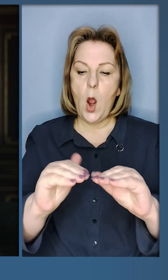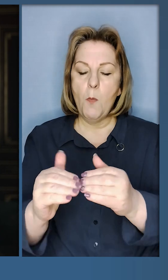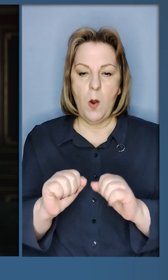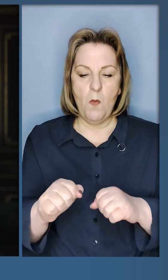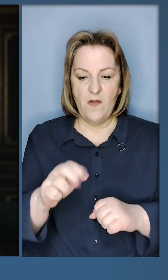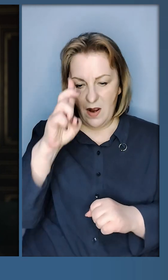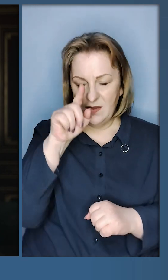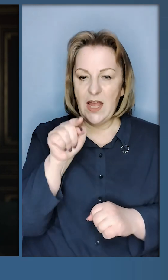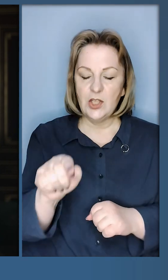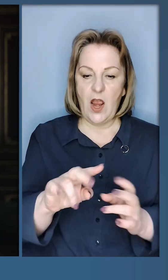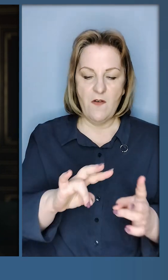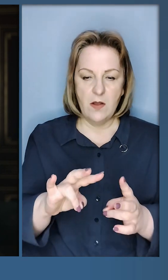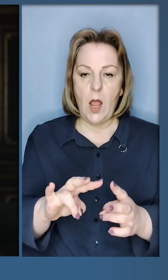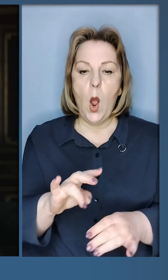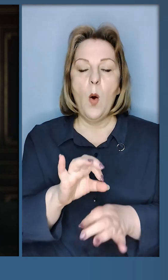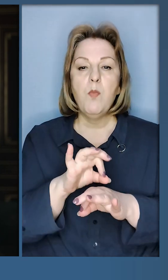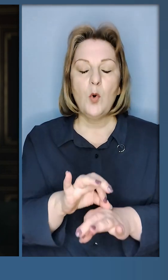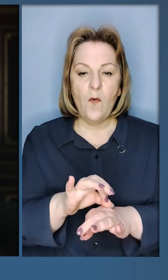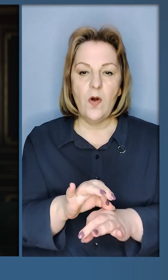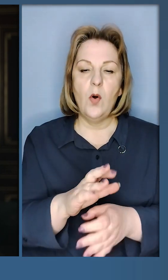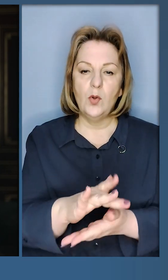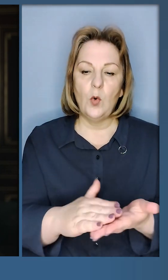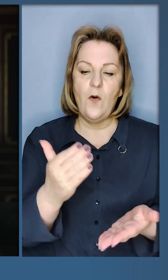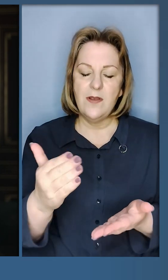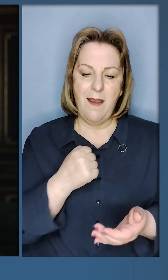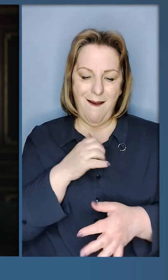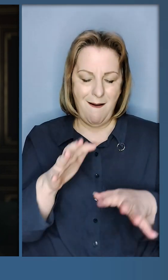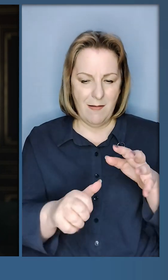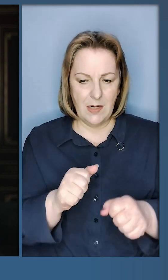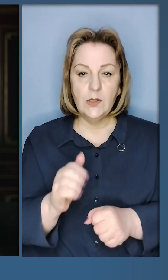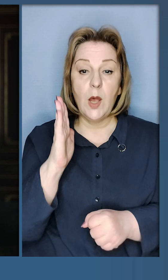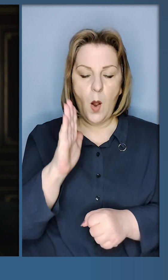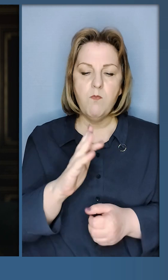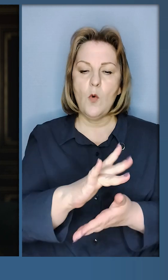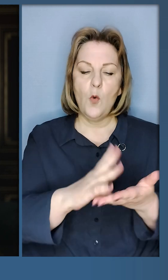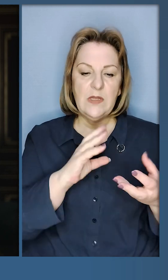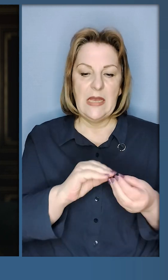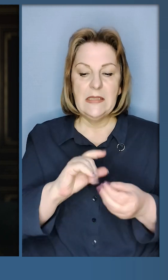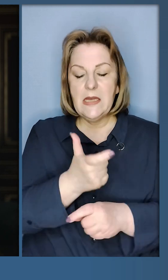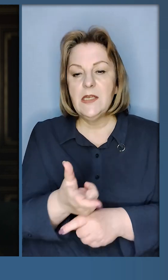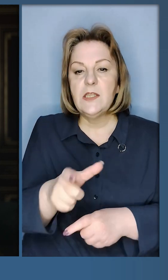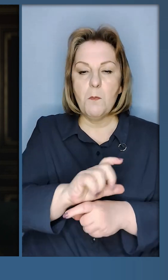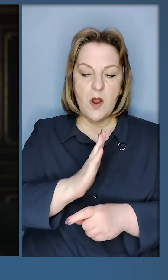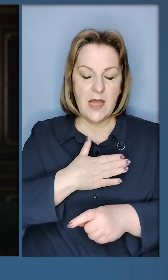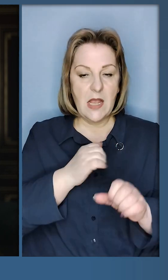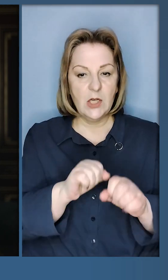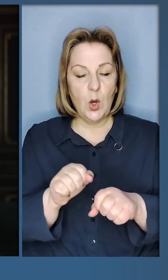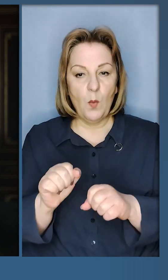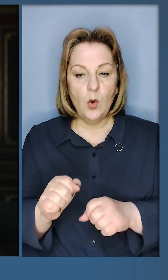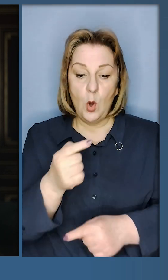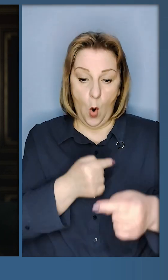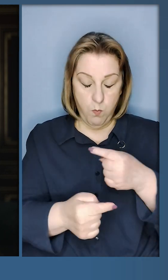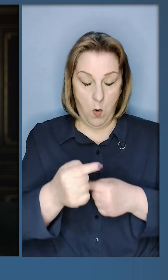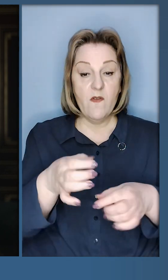обмежувати можливості держави-терориста, продовжувати цю її агресію і будемо надалі збільшувати наші